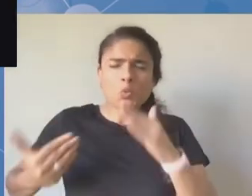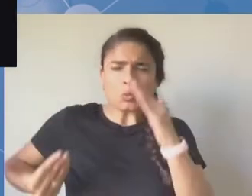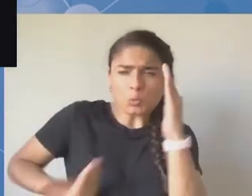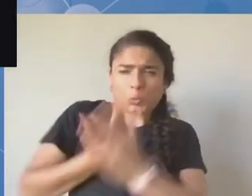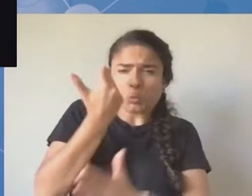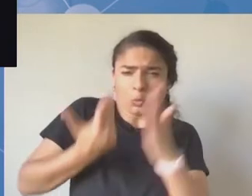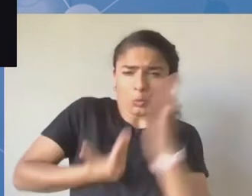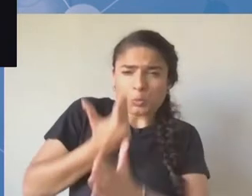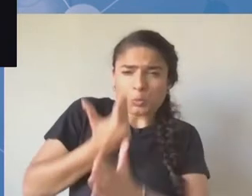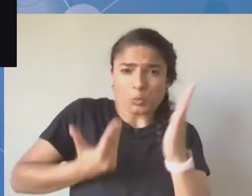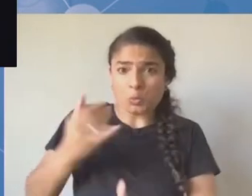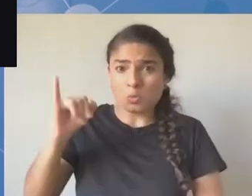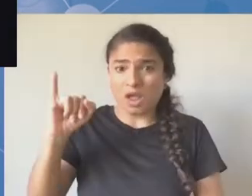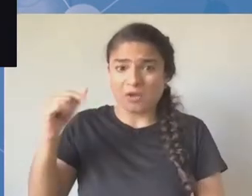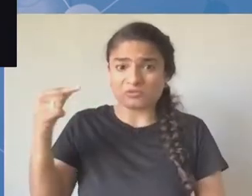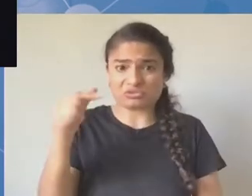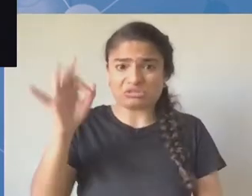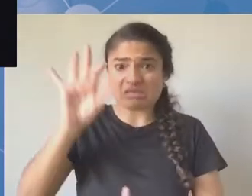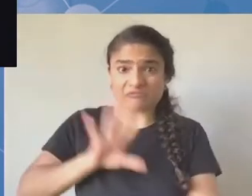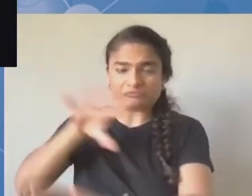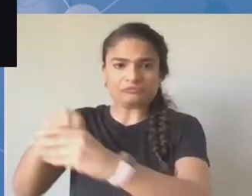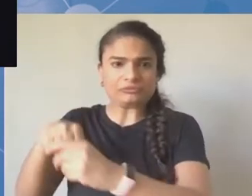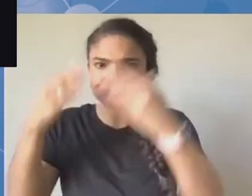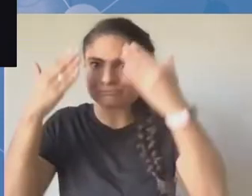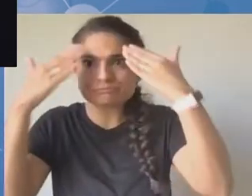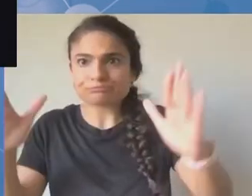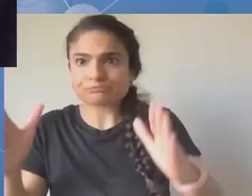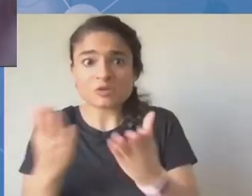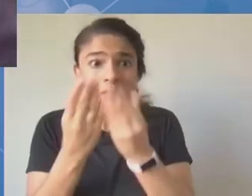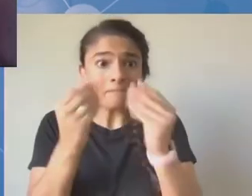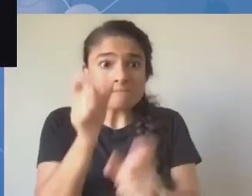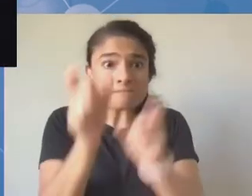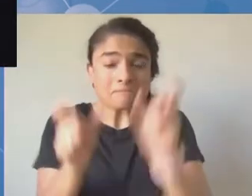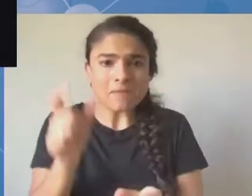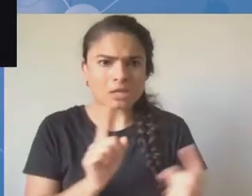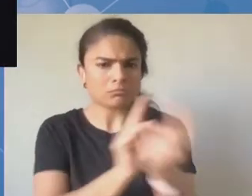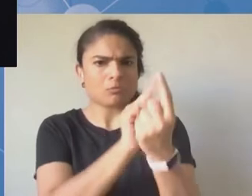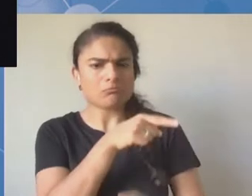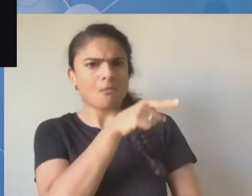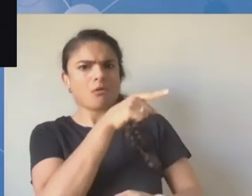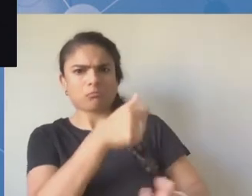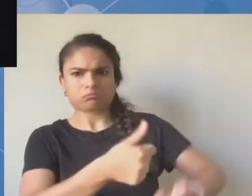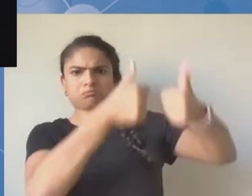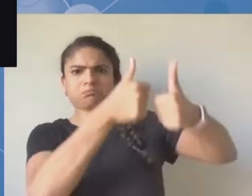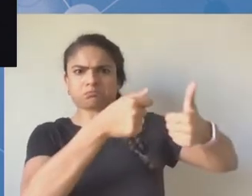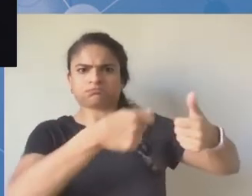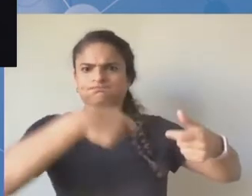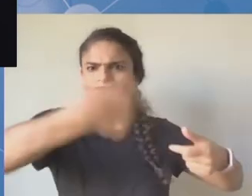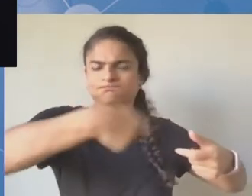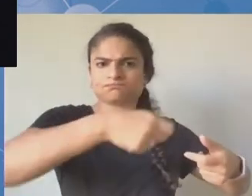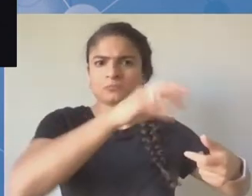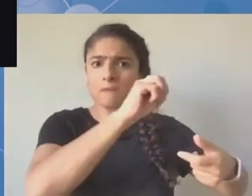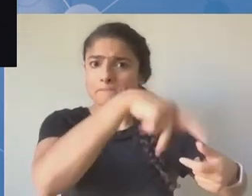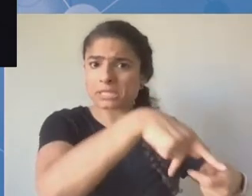pierwszy. Niektórzy są tutaj na miejscu, niektórzy łączą się przez internet. A zatem chciałabym